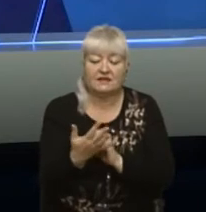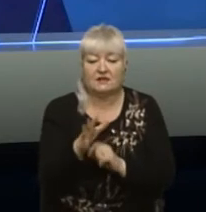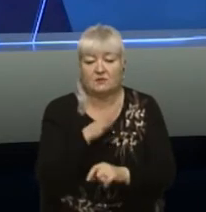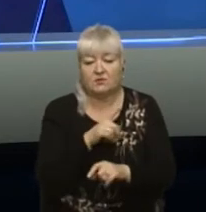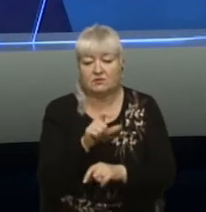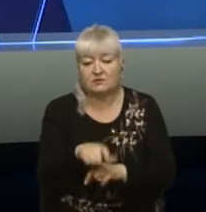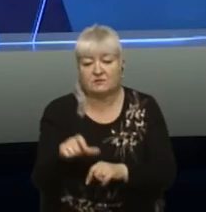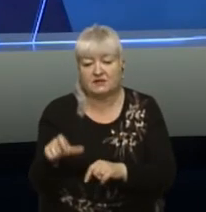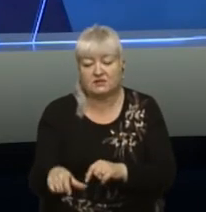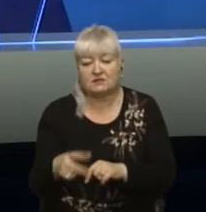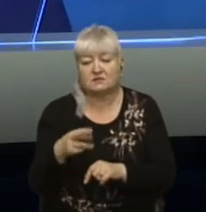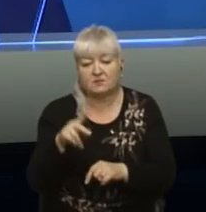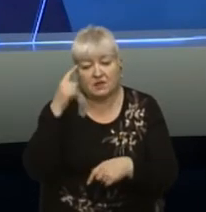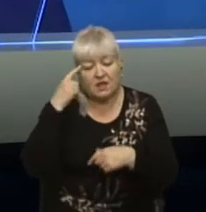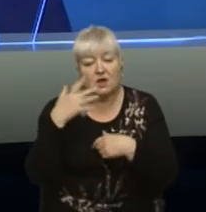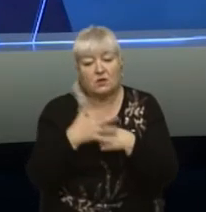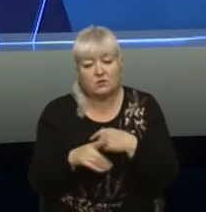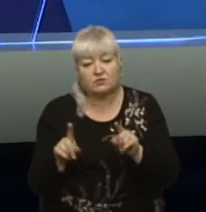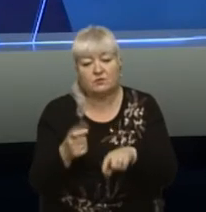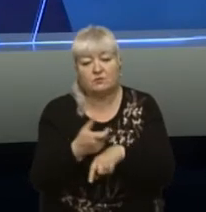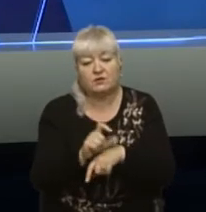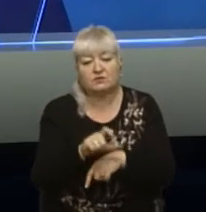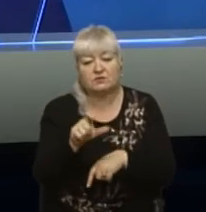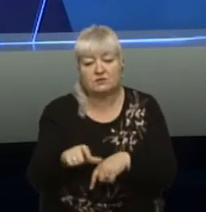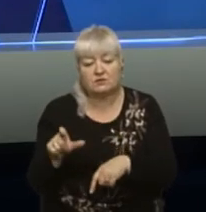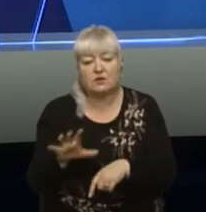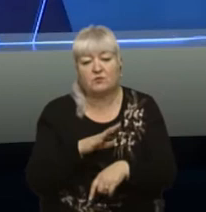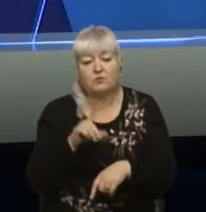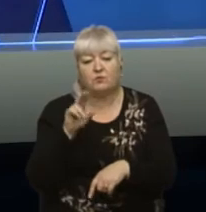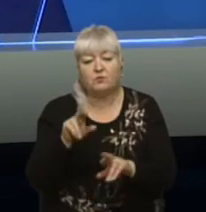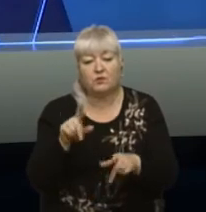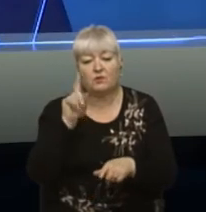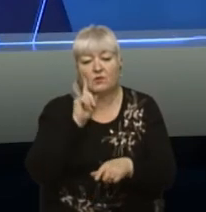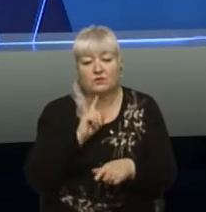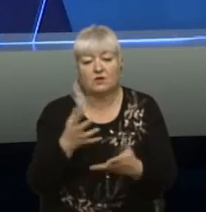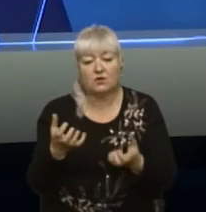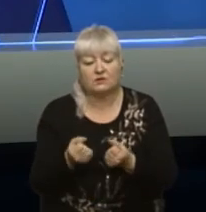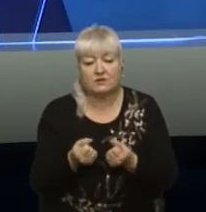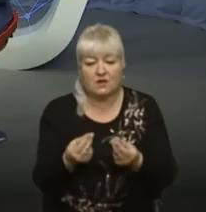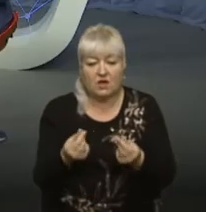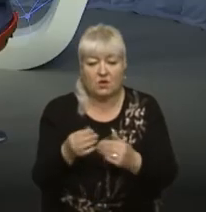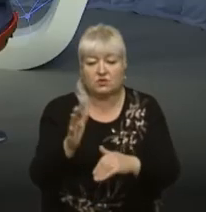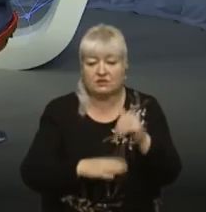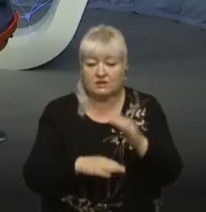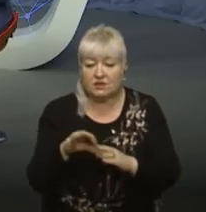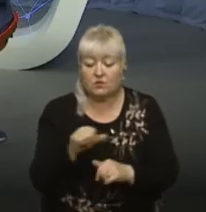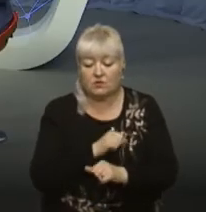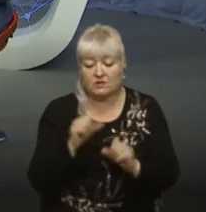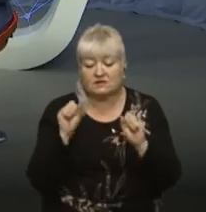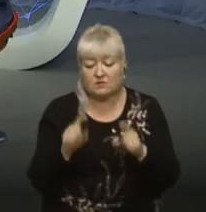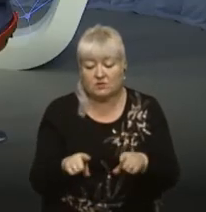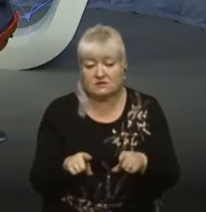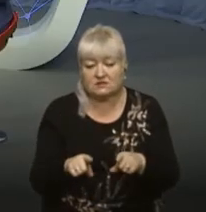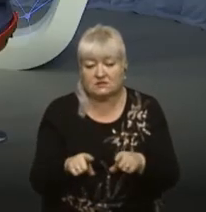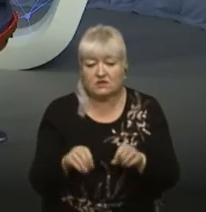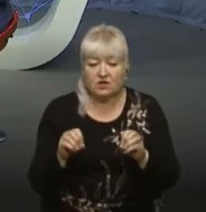я розумію, що більшості людей, мабуть, було би комфортніше отримати кошти на руки і вже самостійно розпоряджатися, хтось,